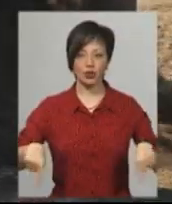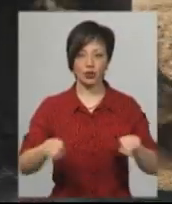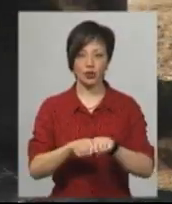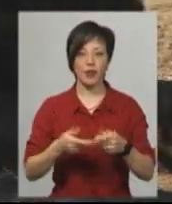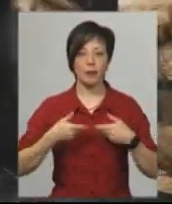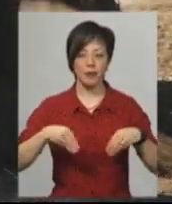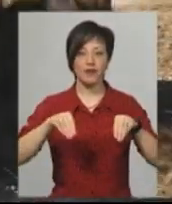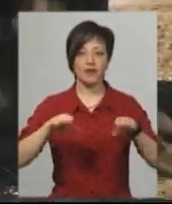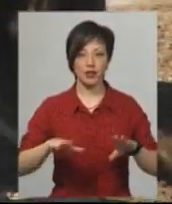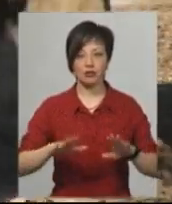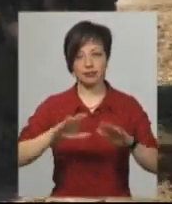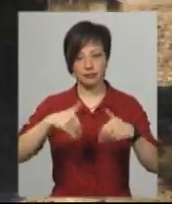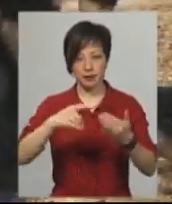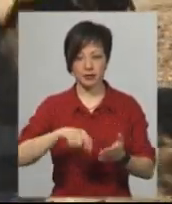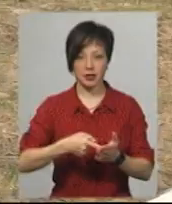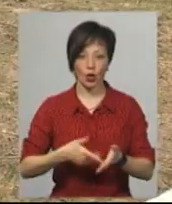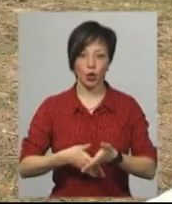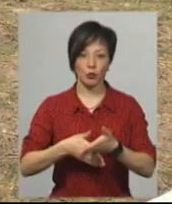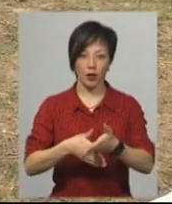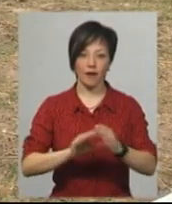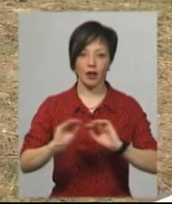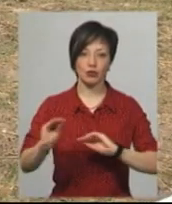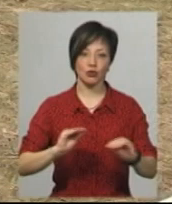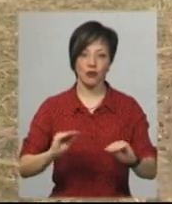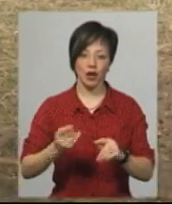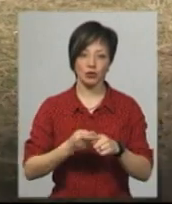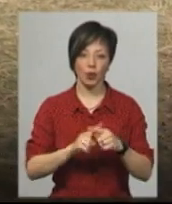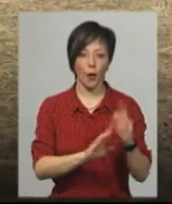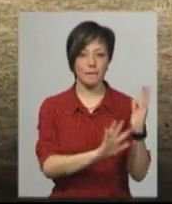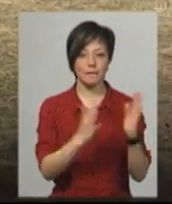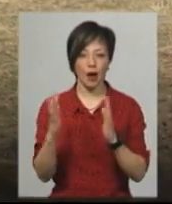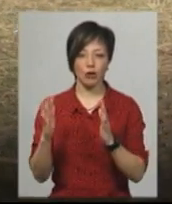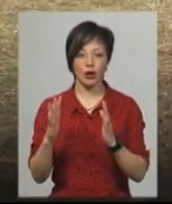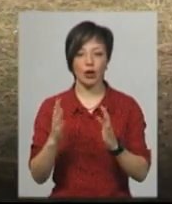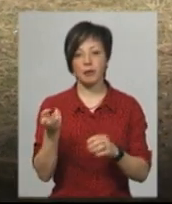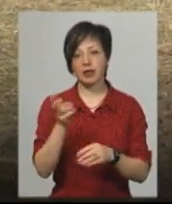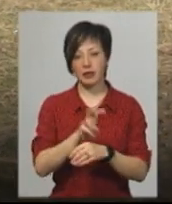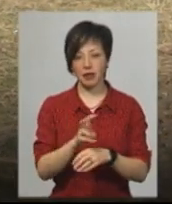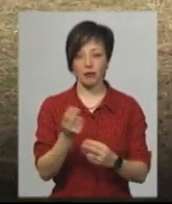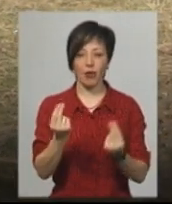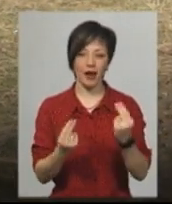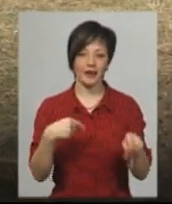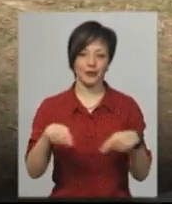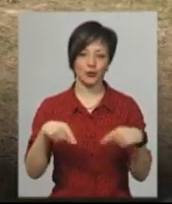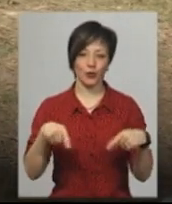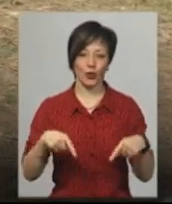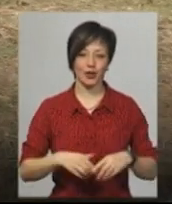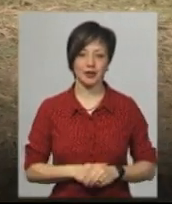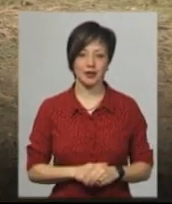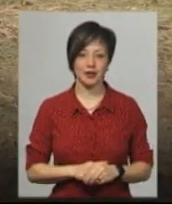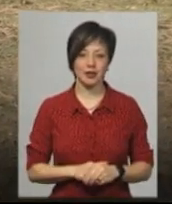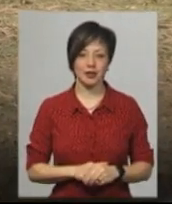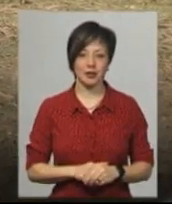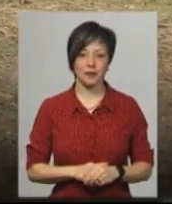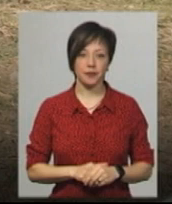ініціативу міста та допомогти в облаштуванні цього парку. Для того, щоб потім прийти і пограти футболом. Ведеться